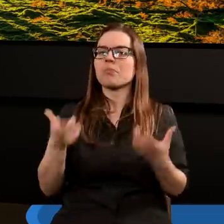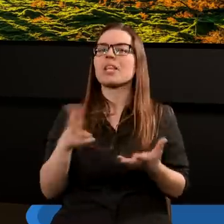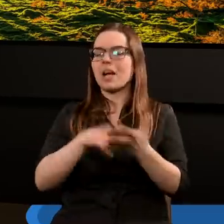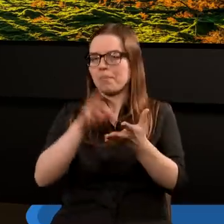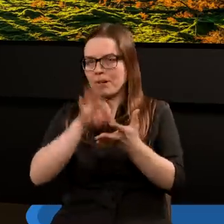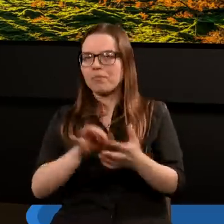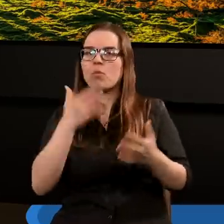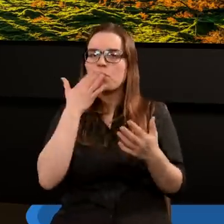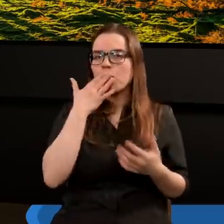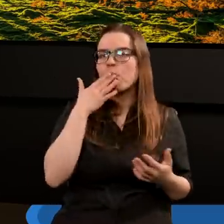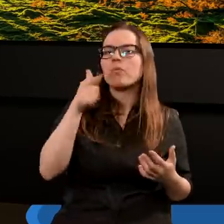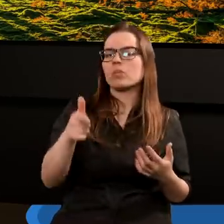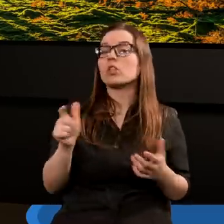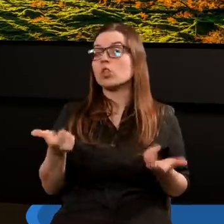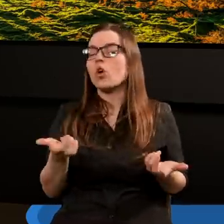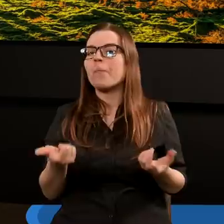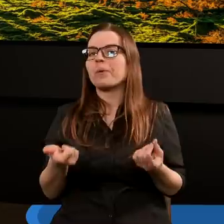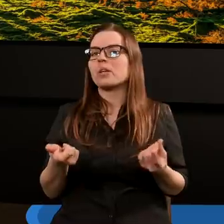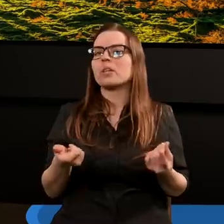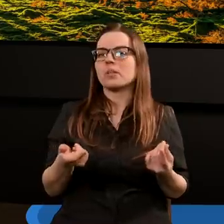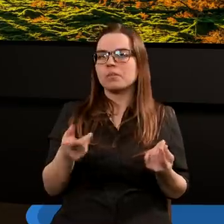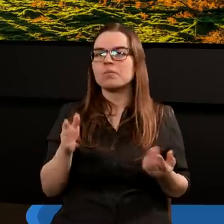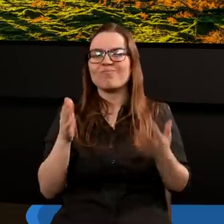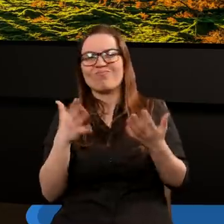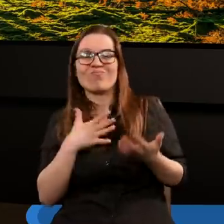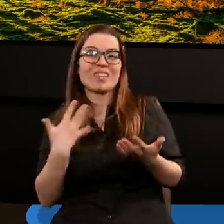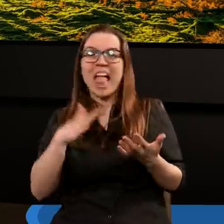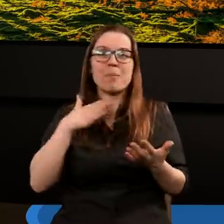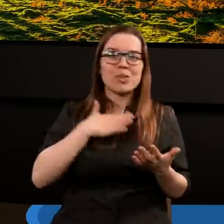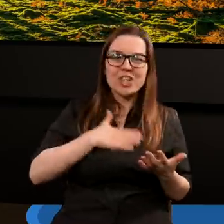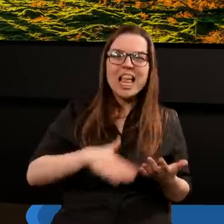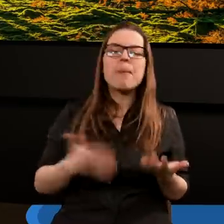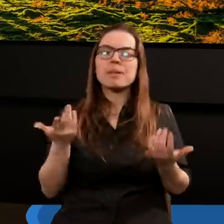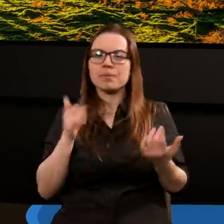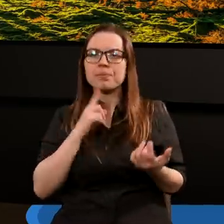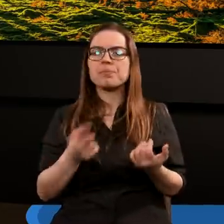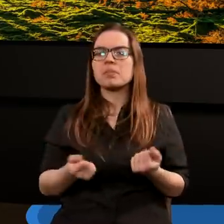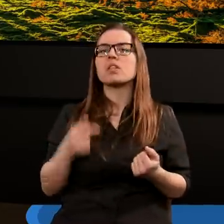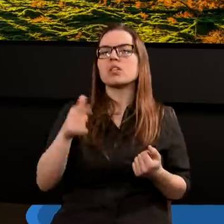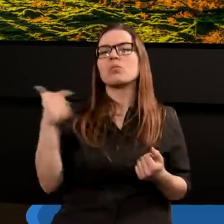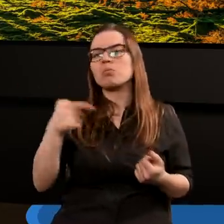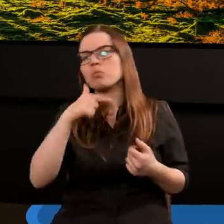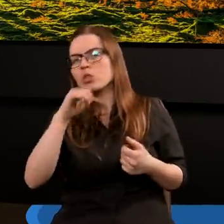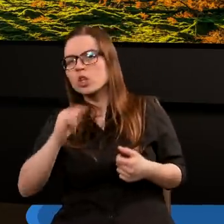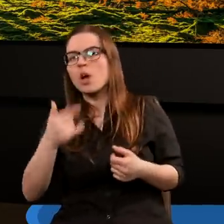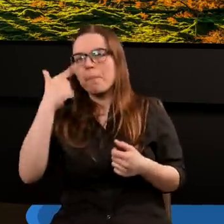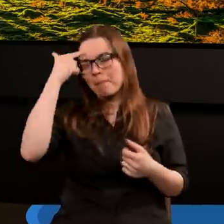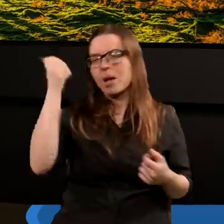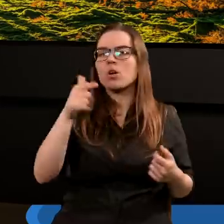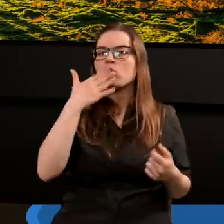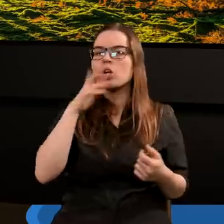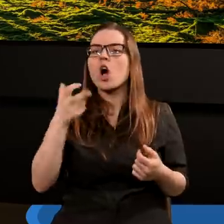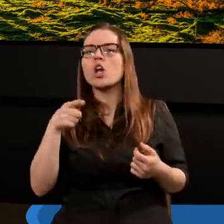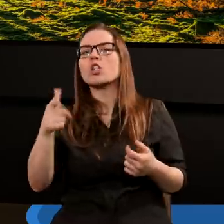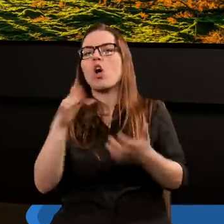pewno mówimy o czymś bardzo nieprzyjemnym, tak? Oczywiście my ciągle pamiętamy o tym, że mówimy o